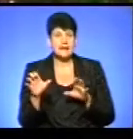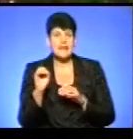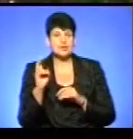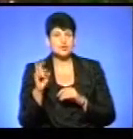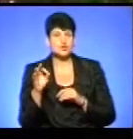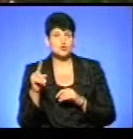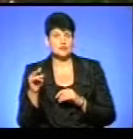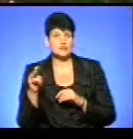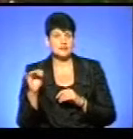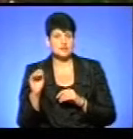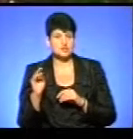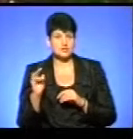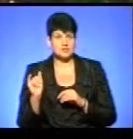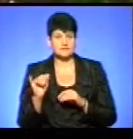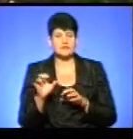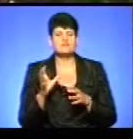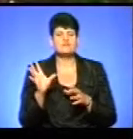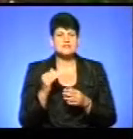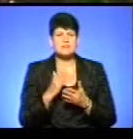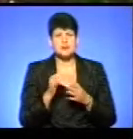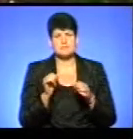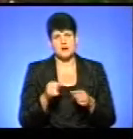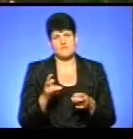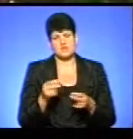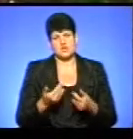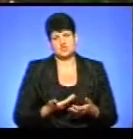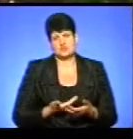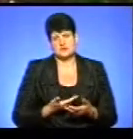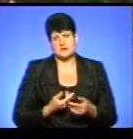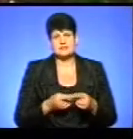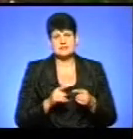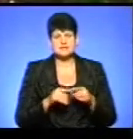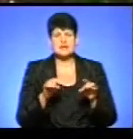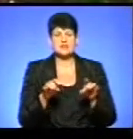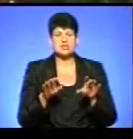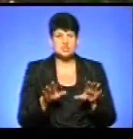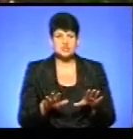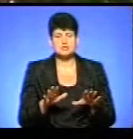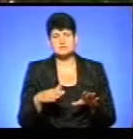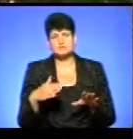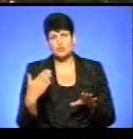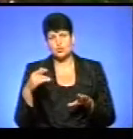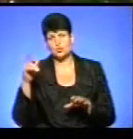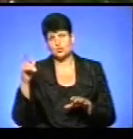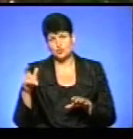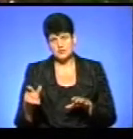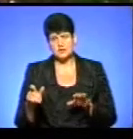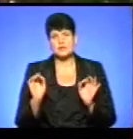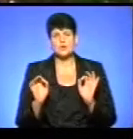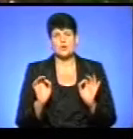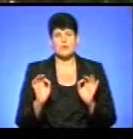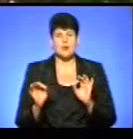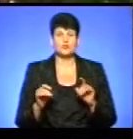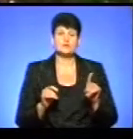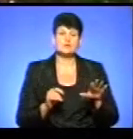розумієш, все живе, має право на життя. Тому таке рішення з боку, як людини, абсолютно нормальне. З